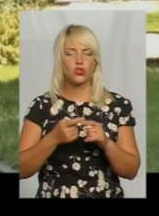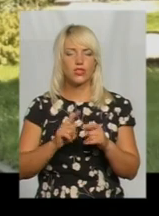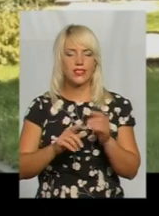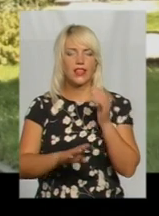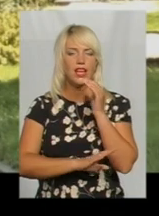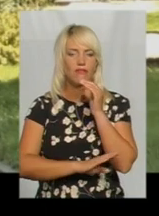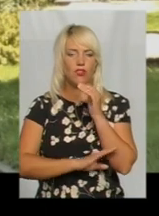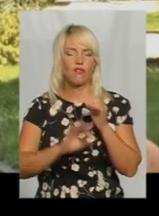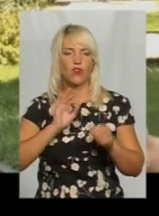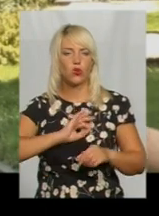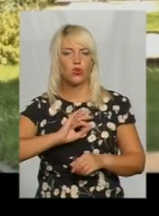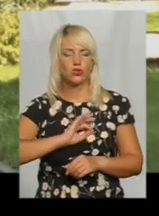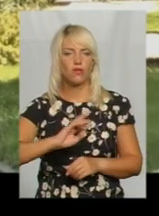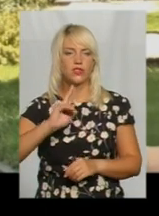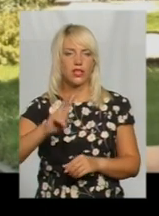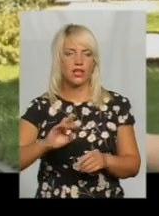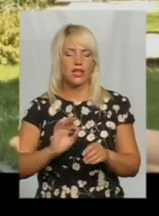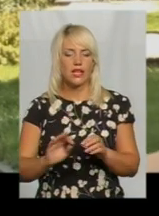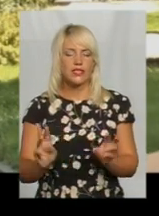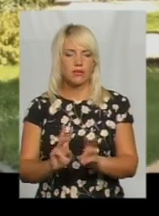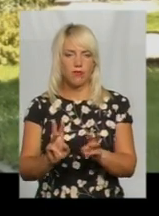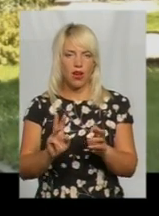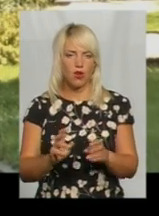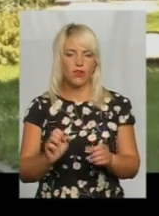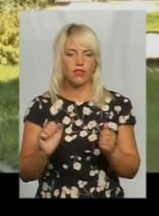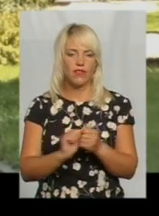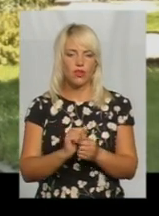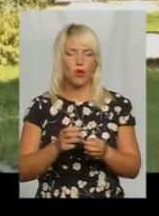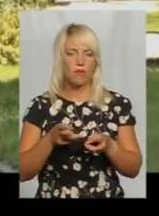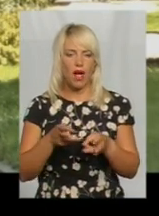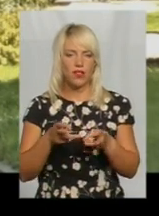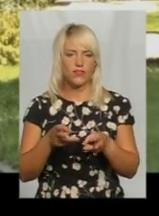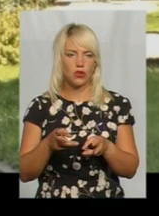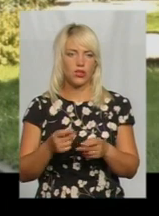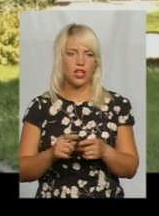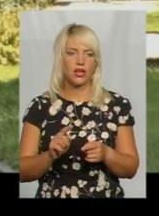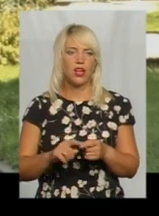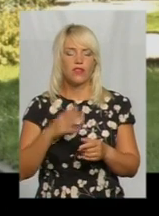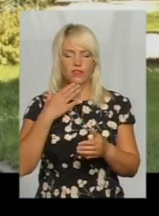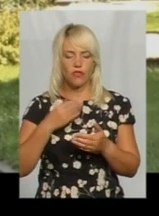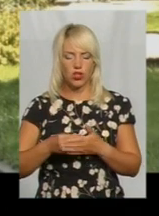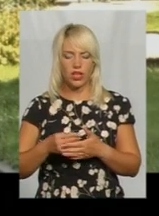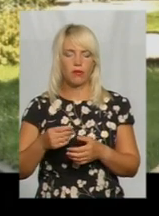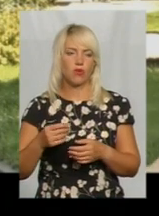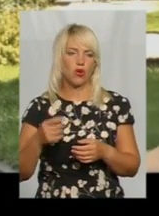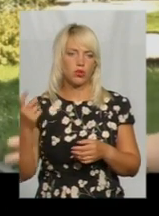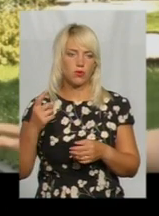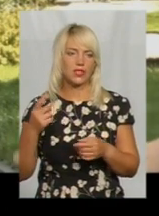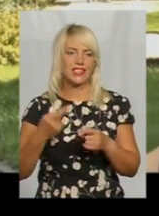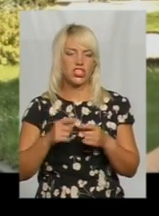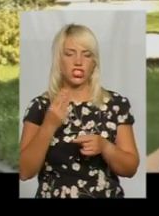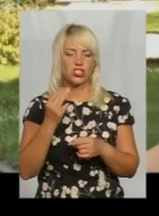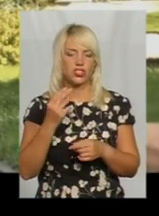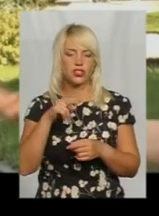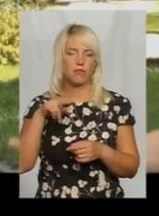використовується як у спалюванні твердопалених котлак, зокрема і у своєму тепличному господарстві даною щепою має можливість опалювати,